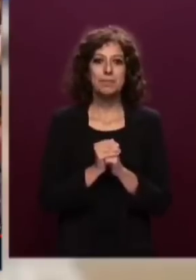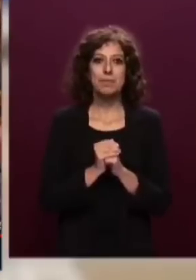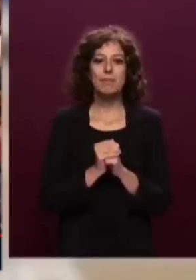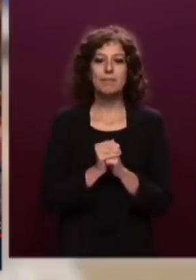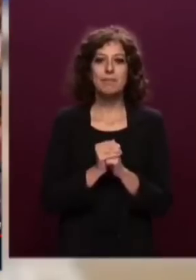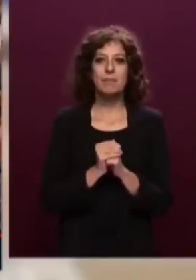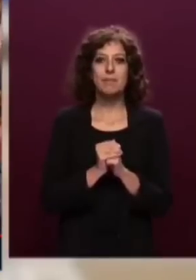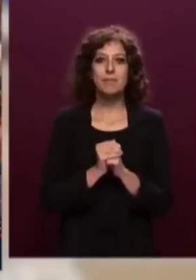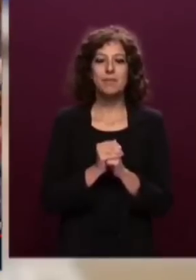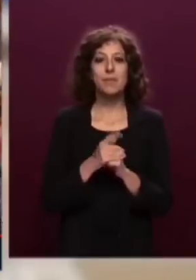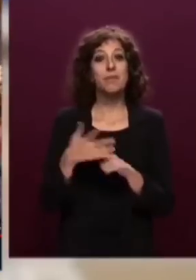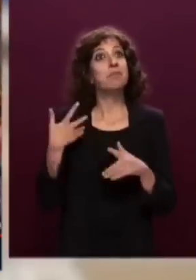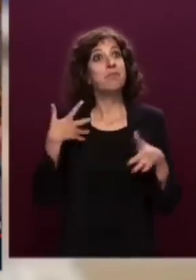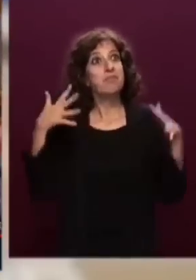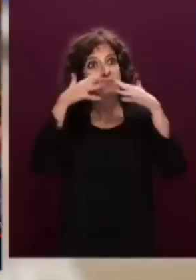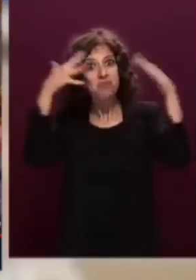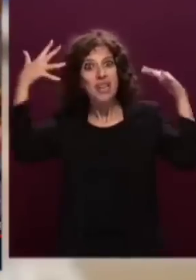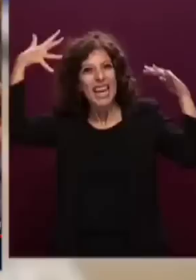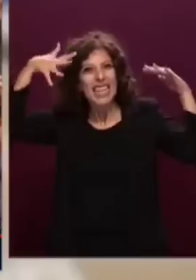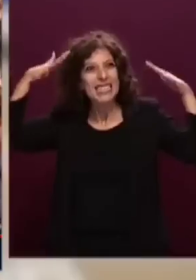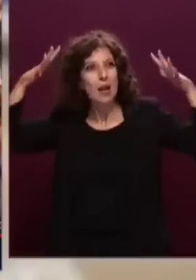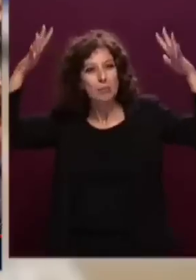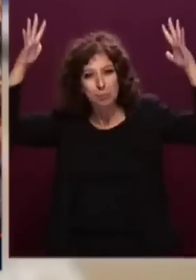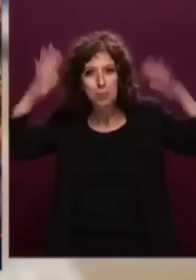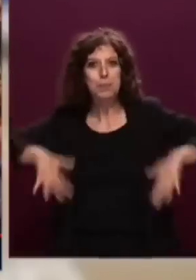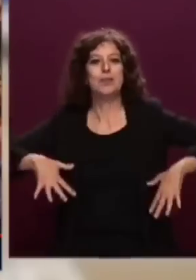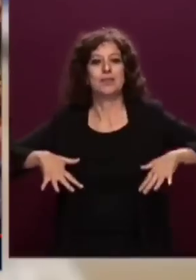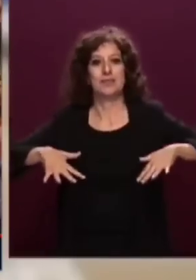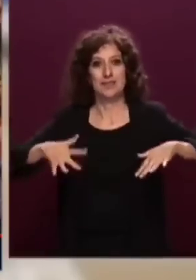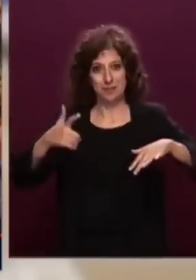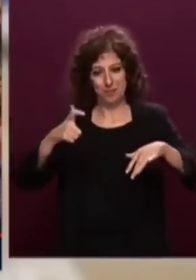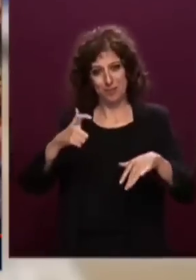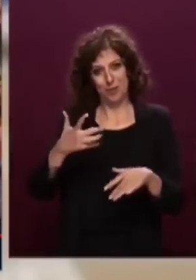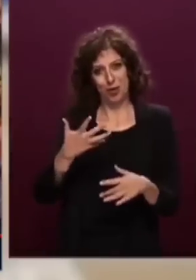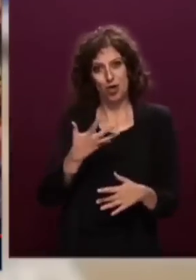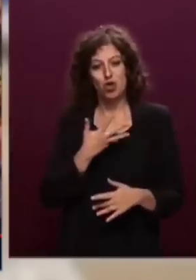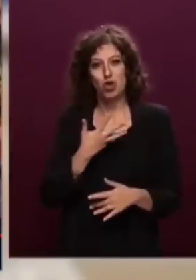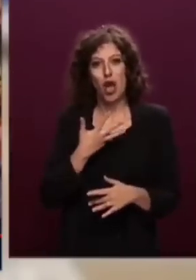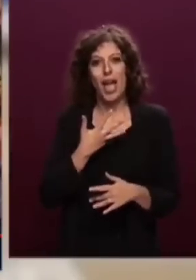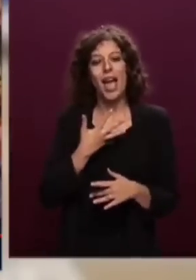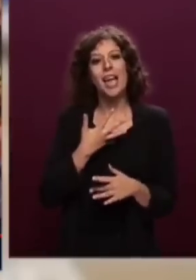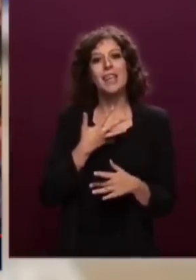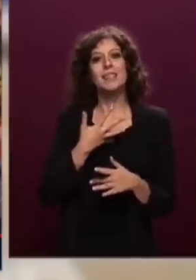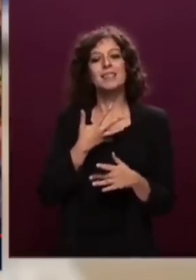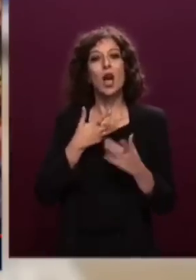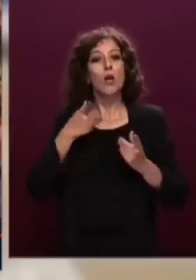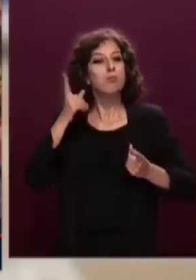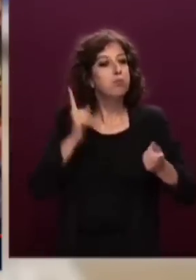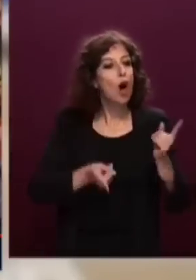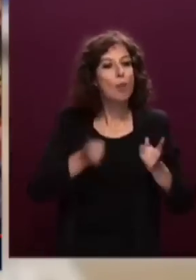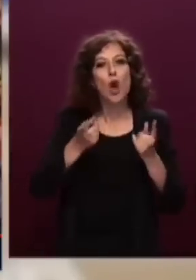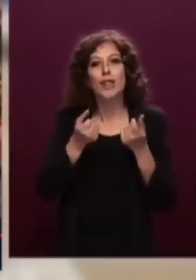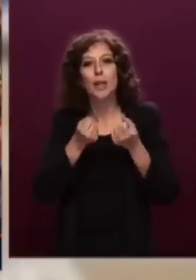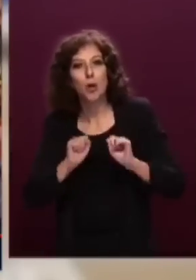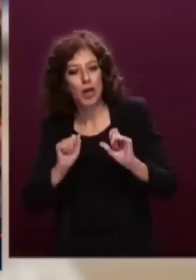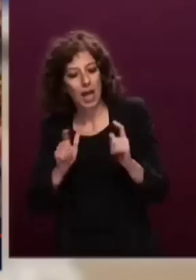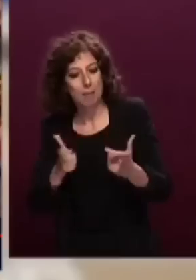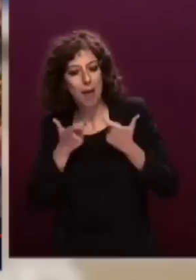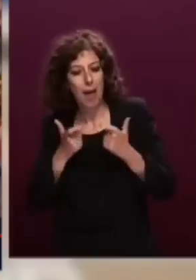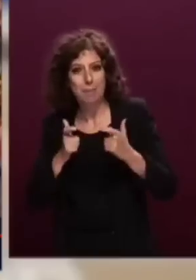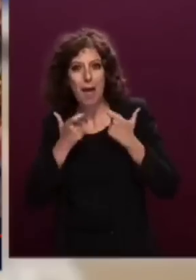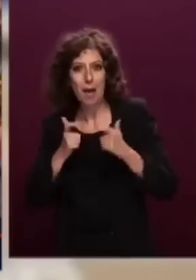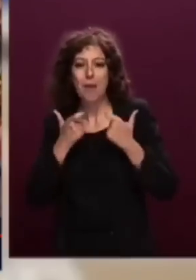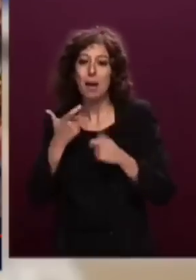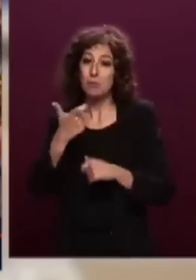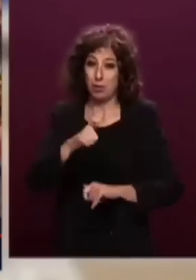Crolla il tetto di cristallo che aveva messo in castigo la democrazia e il popolo, imponendo un'interminabile stagione di commissari straordinari.